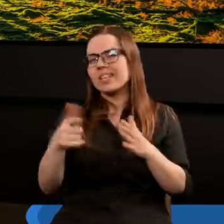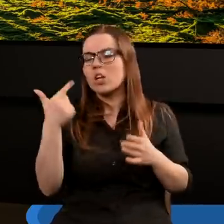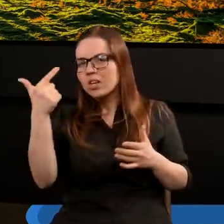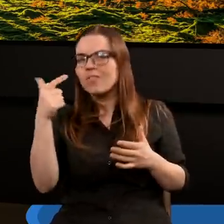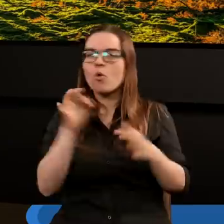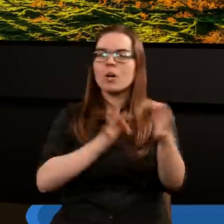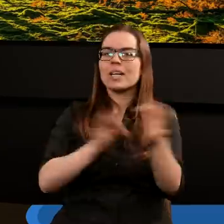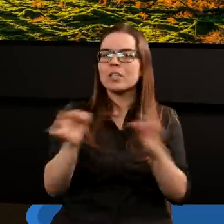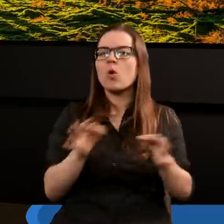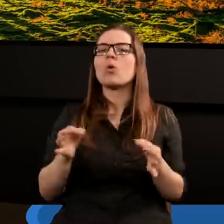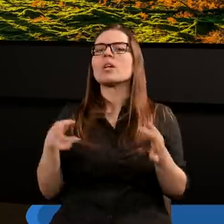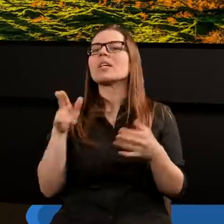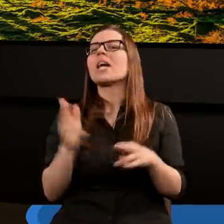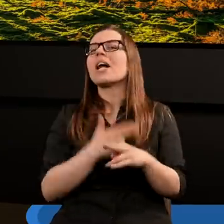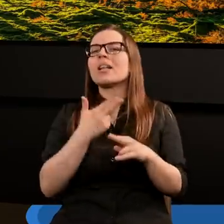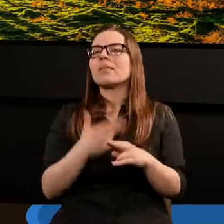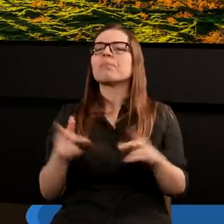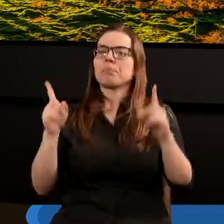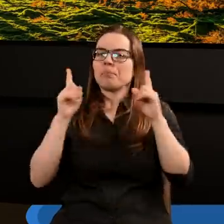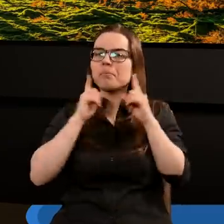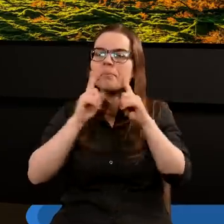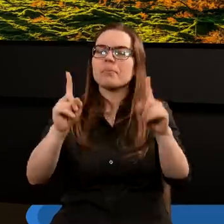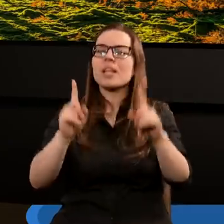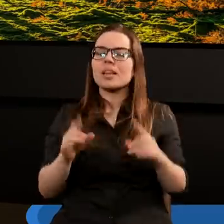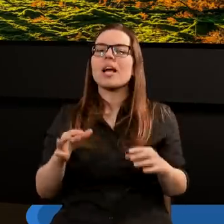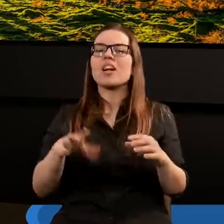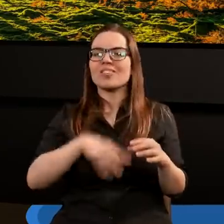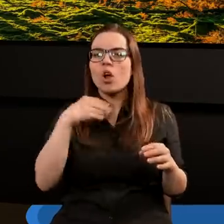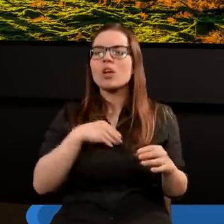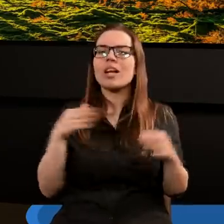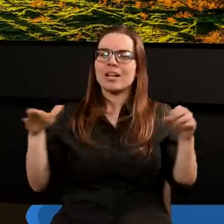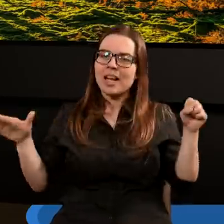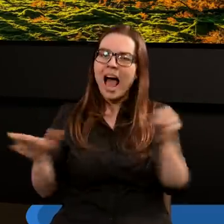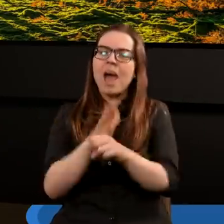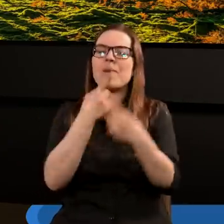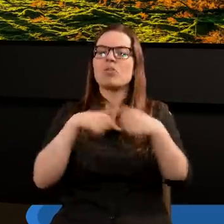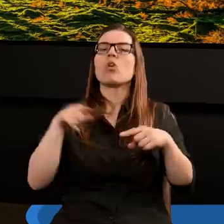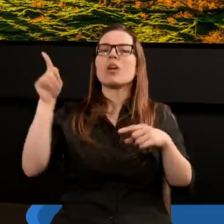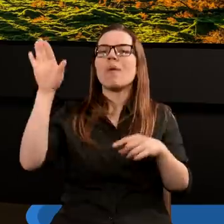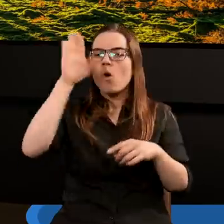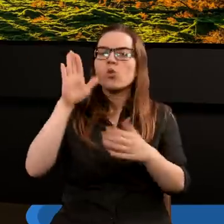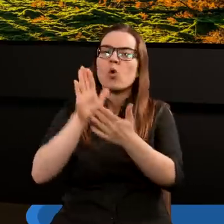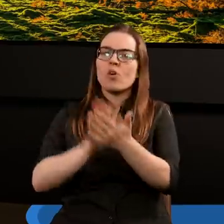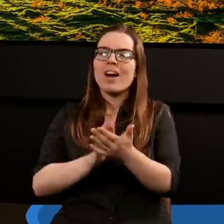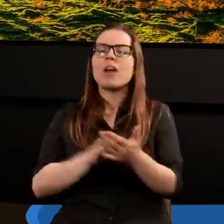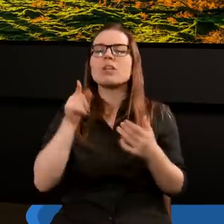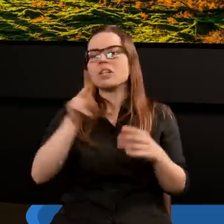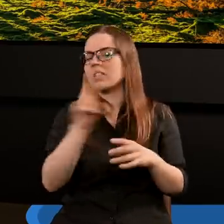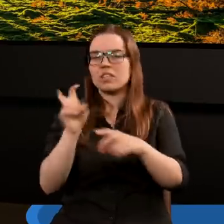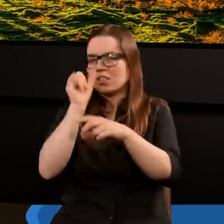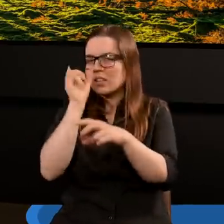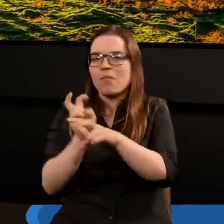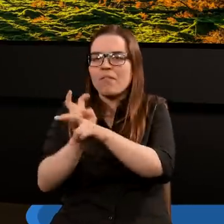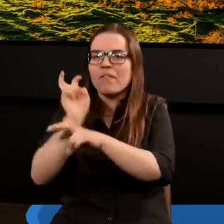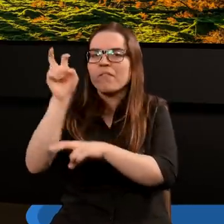dwóch historii, kiedy faktycznie świątynia została napełniona taką chwałą Bożą, że nikt do tej świątyni